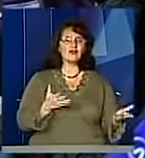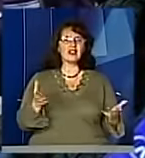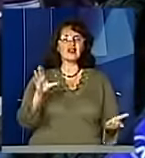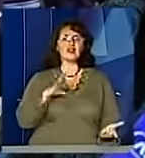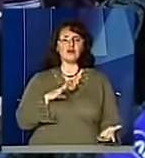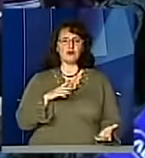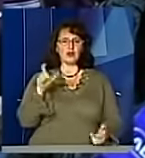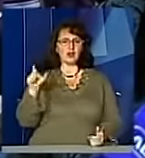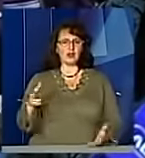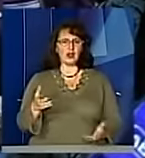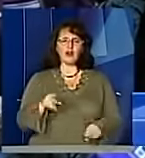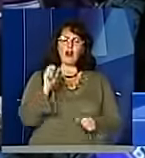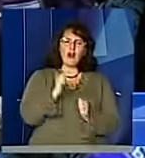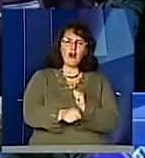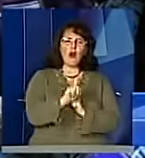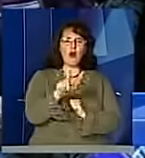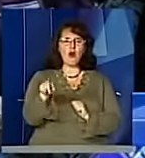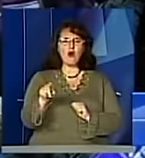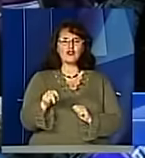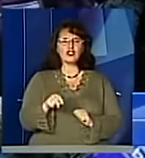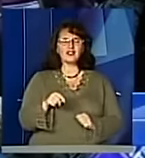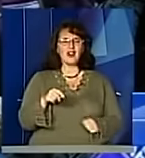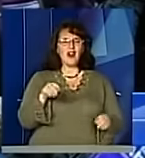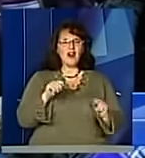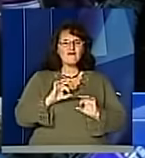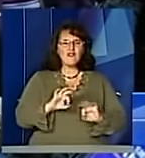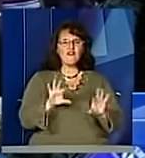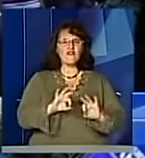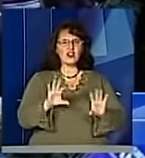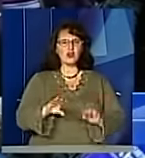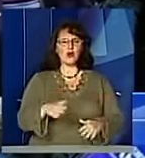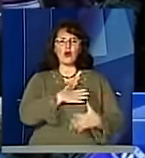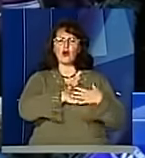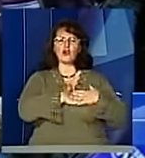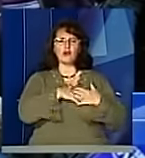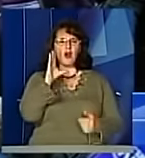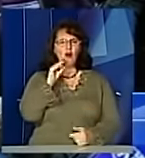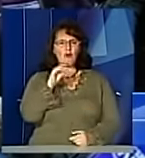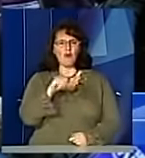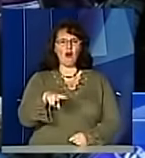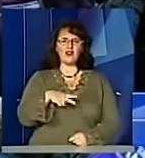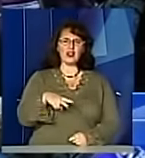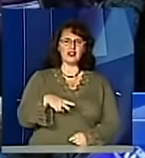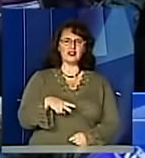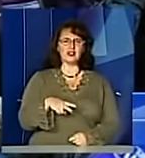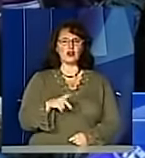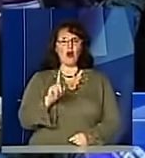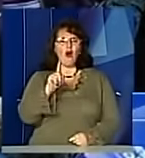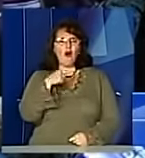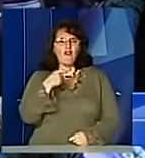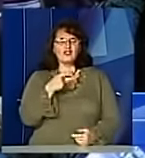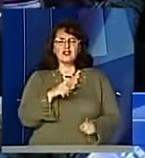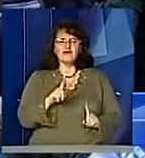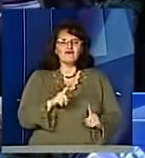кожен філолог, він любив мову і літературу. Він означав чин мови.